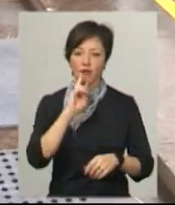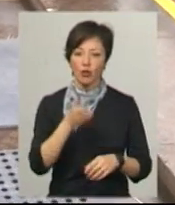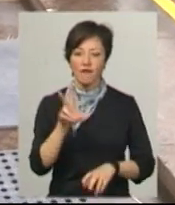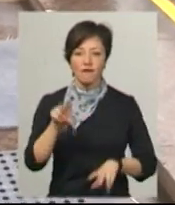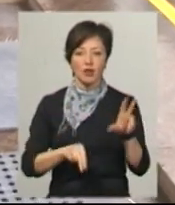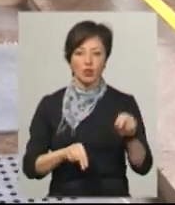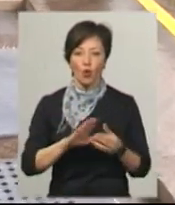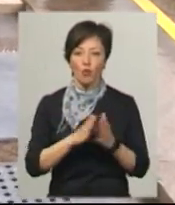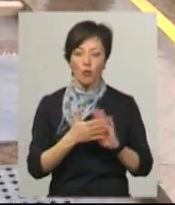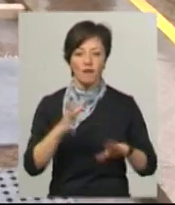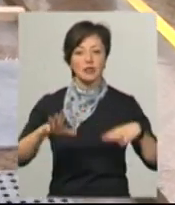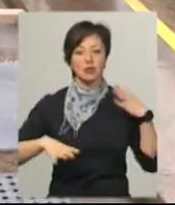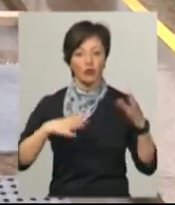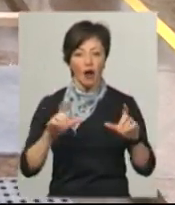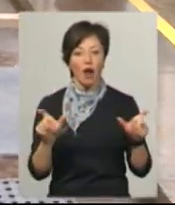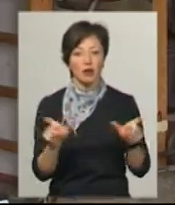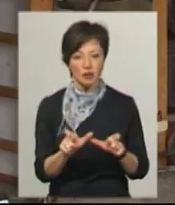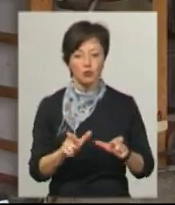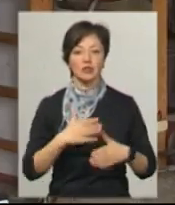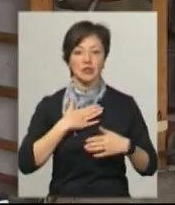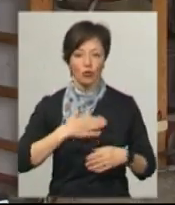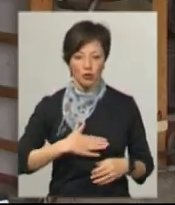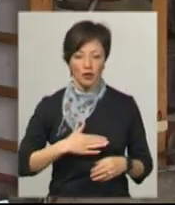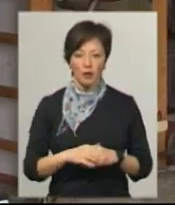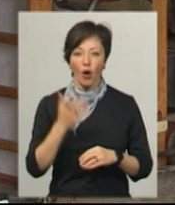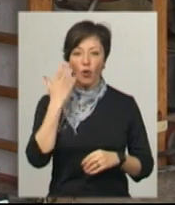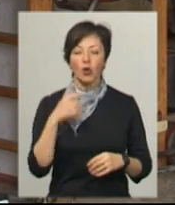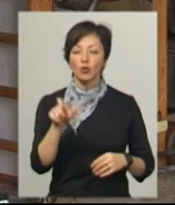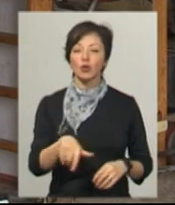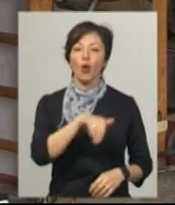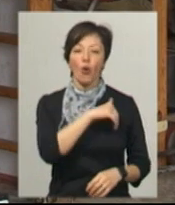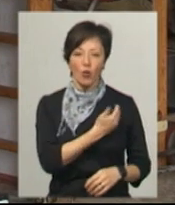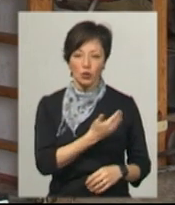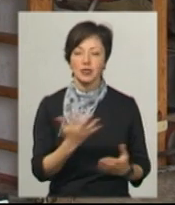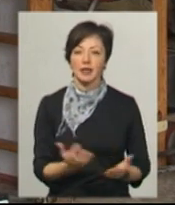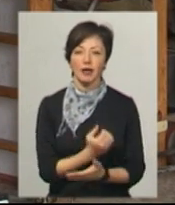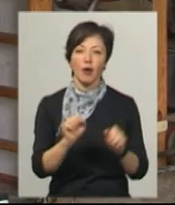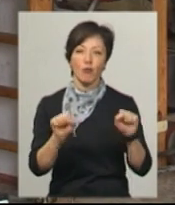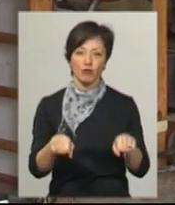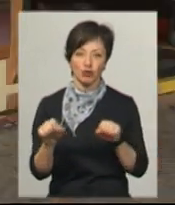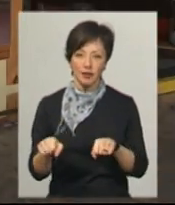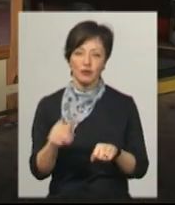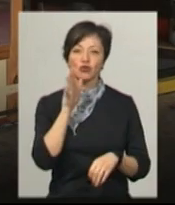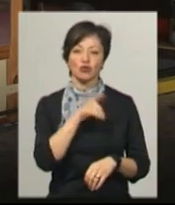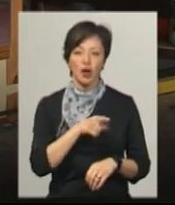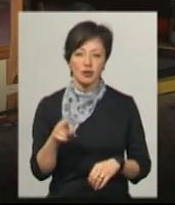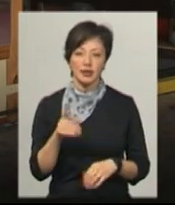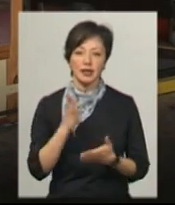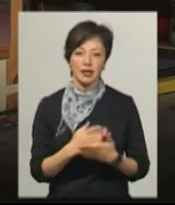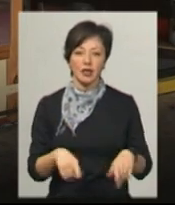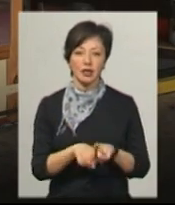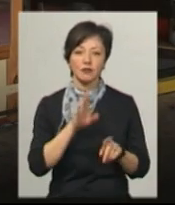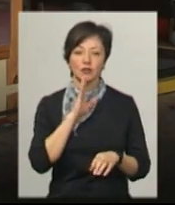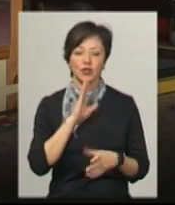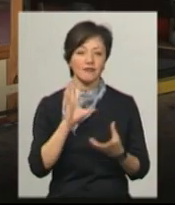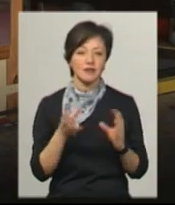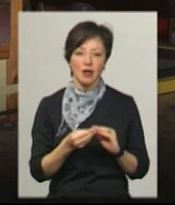свої умови тренувань під час карантину цілком задовільними. Коли людина хоче, вона знайде можливість, час. Є такі дівчата, які